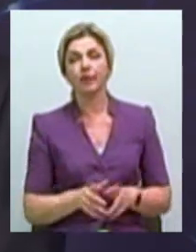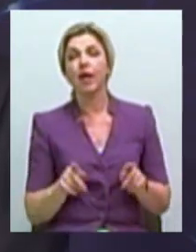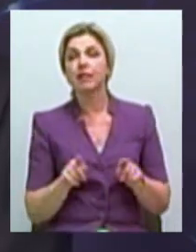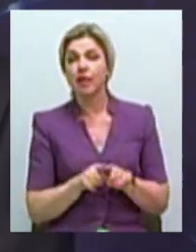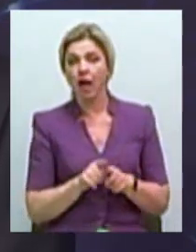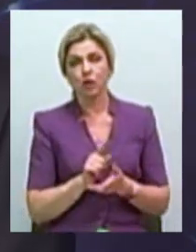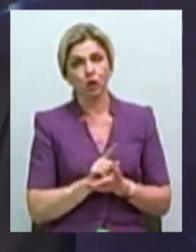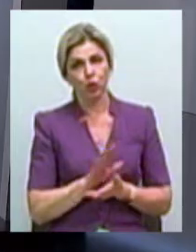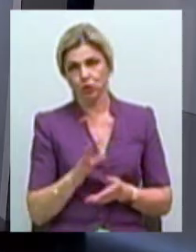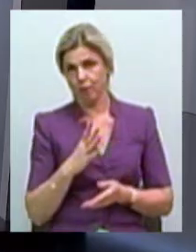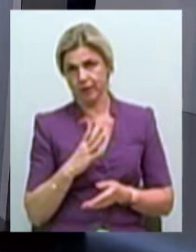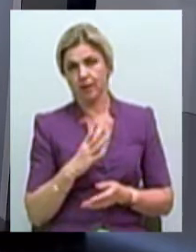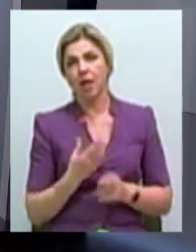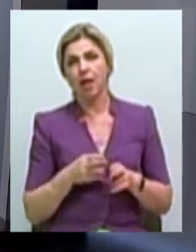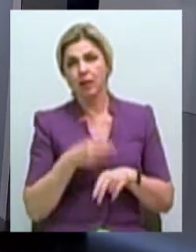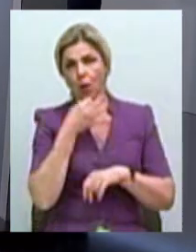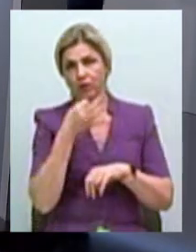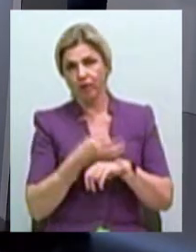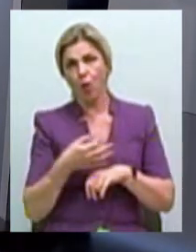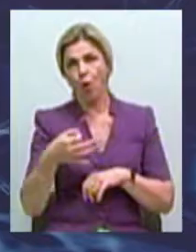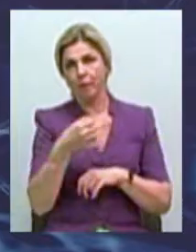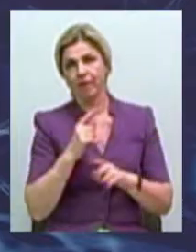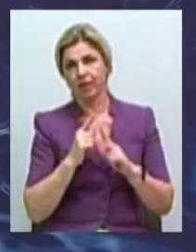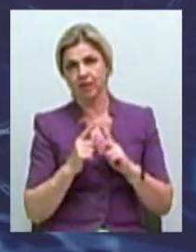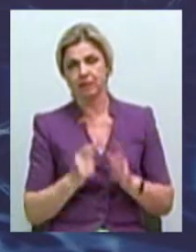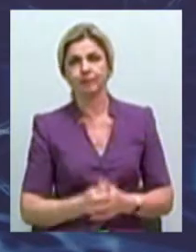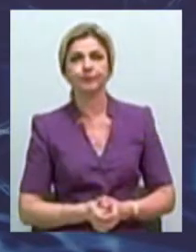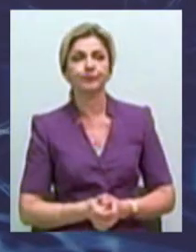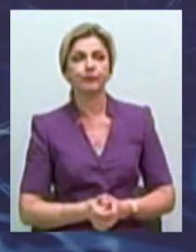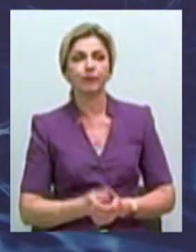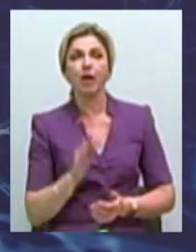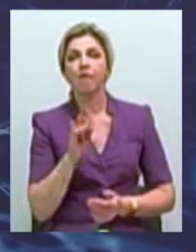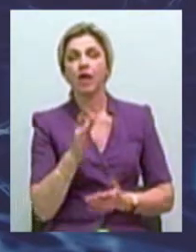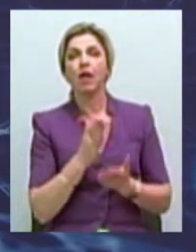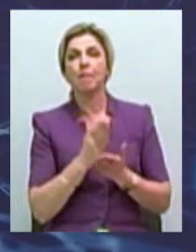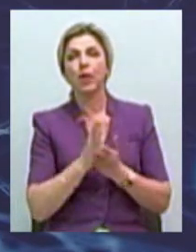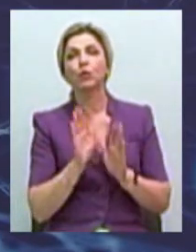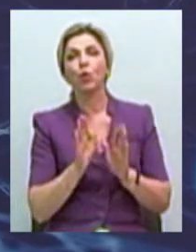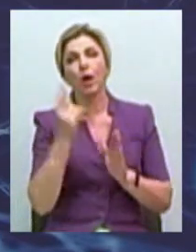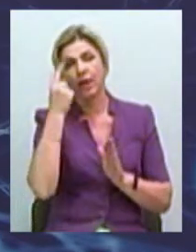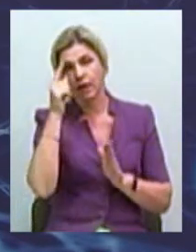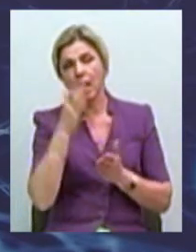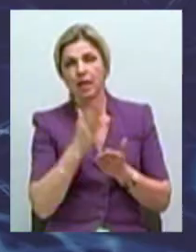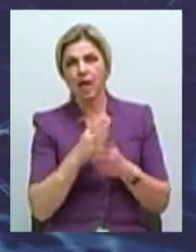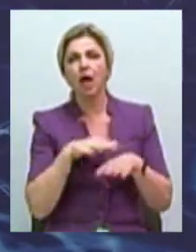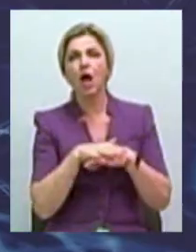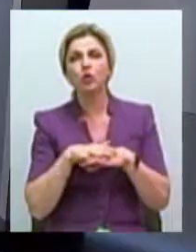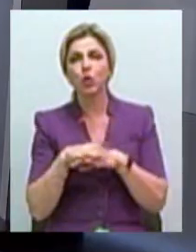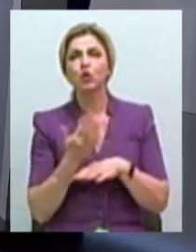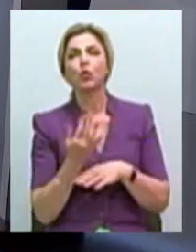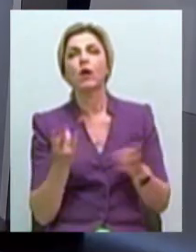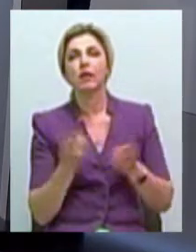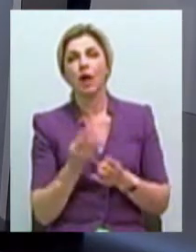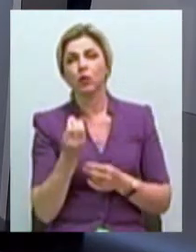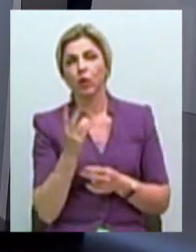не повинно відбуватись. Це відповідальність обласної власті. Артемий, будь ласка, ви маєте лише ідею. Чи є розрахунки, по-перше, скільки потрібно